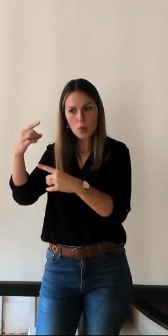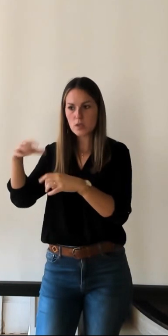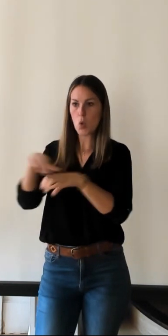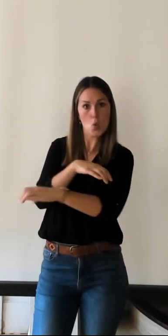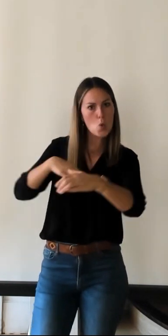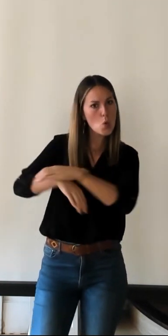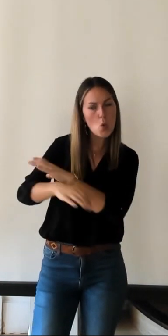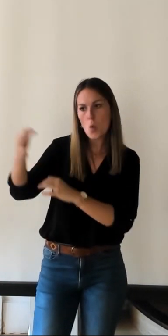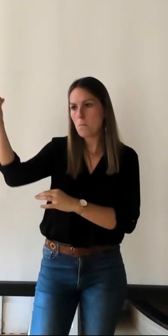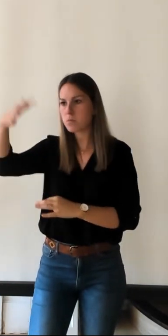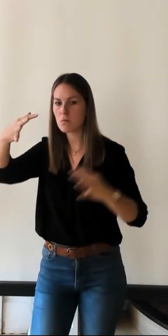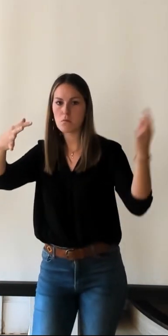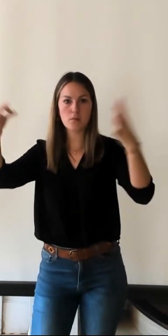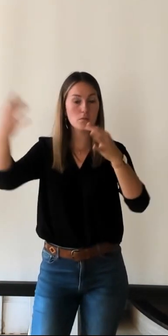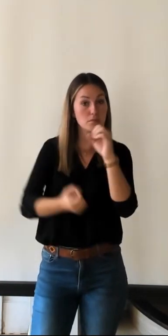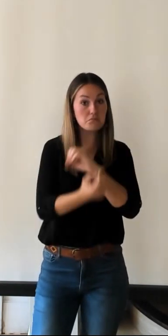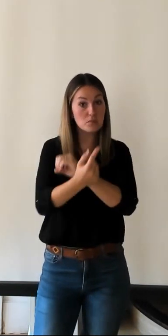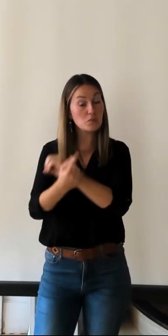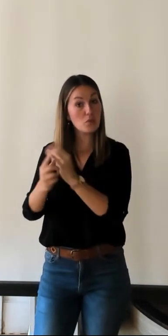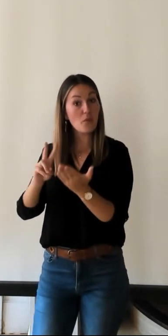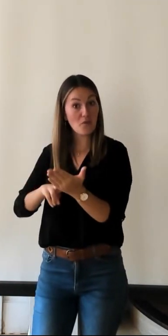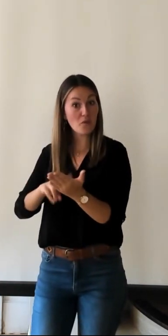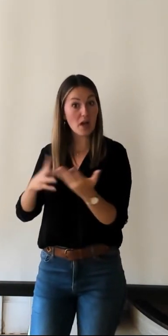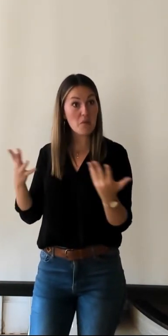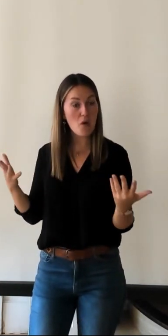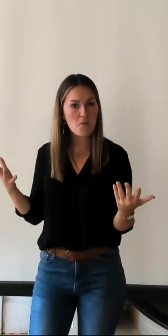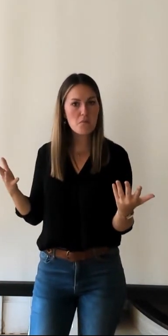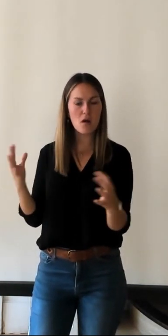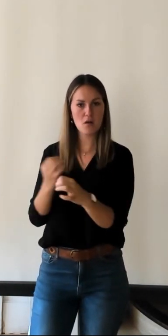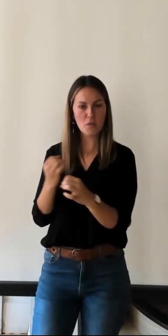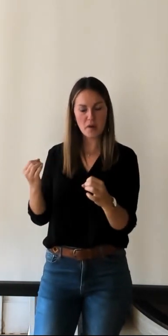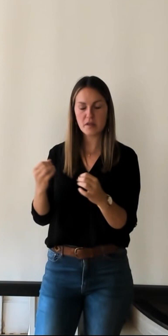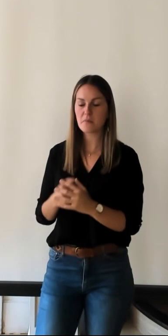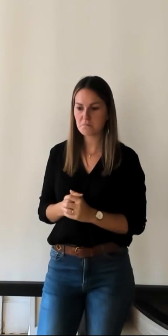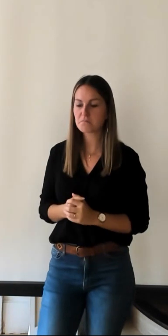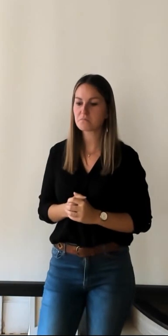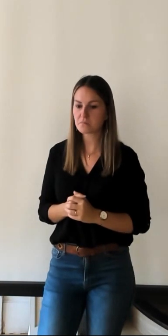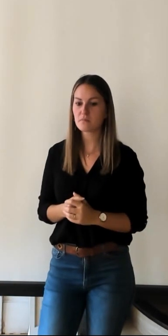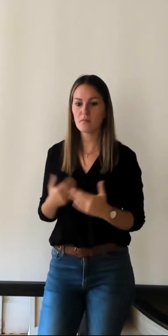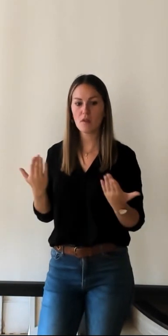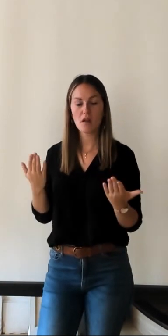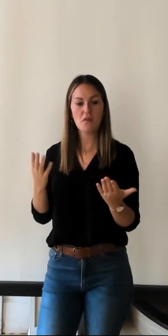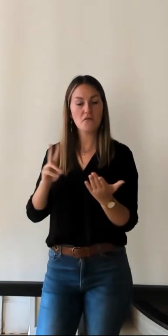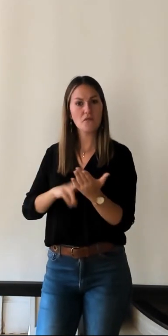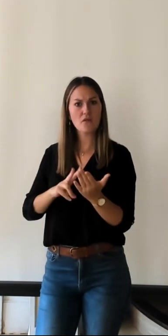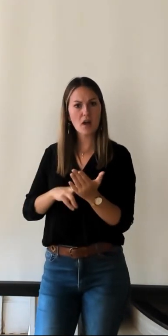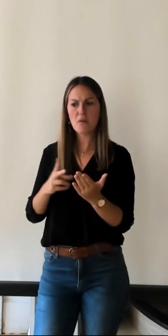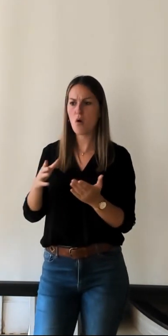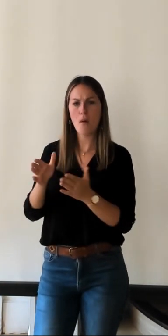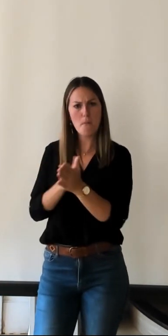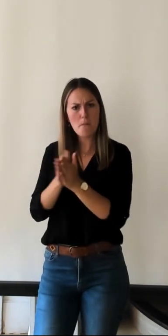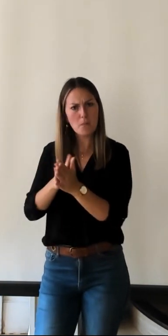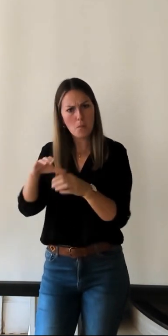inventif très novateur on le voit par exemple avec les guides conférenciers qu'il y avait vraiment une démarche d